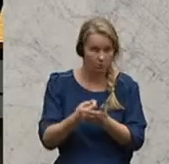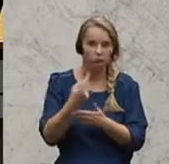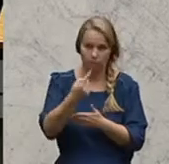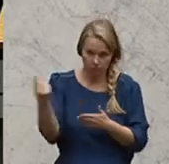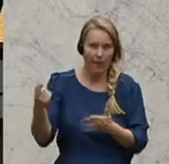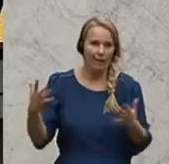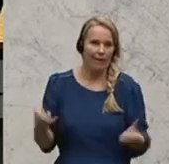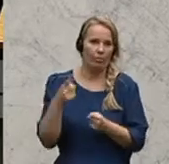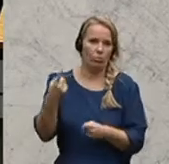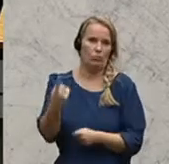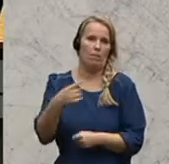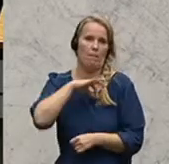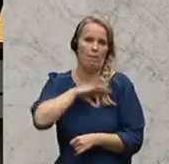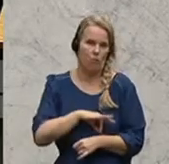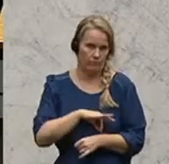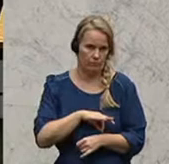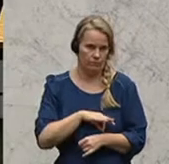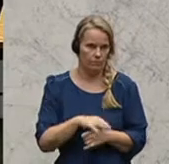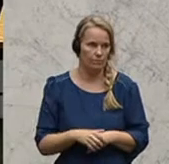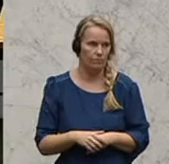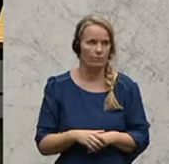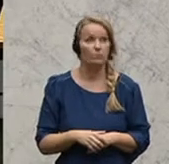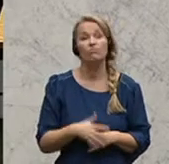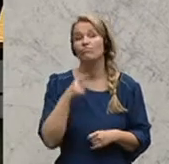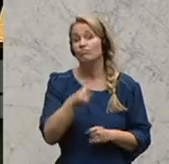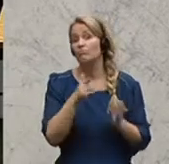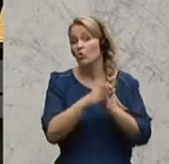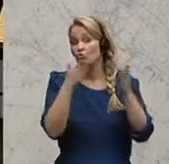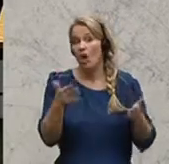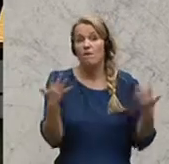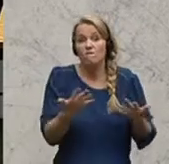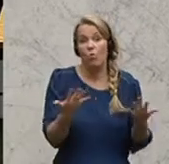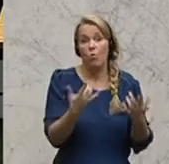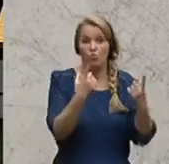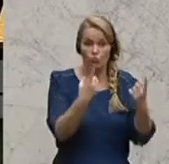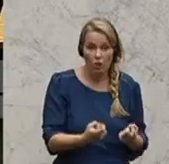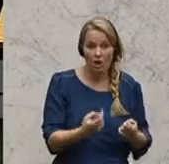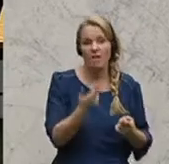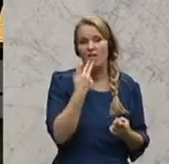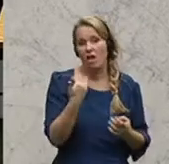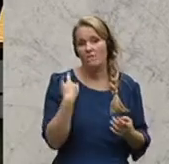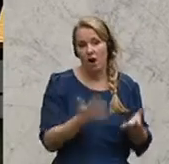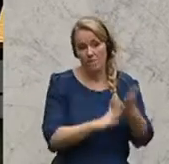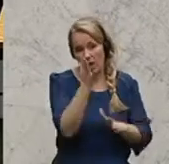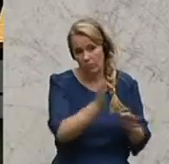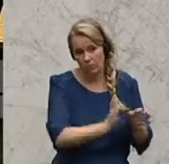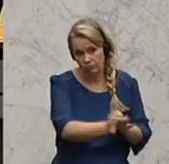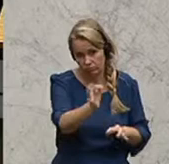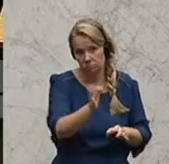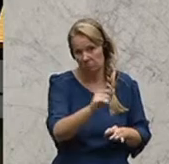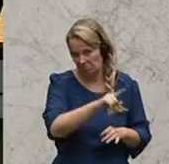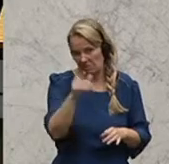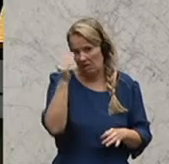die durch die Rettung profitiert haben. Wo der Schaden entstanden ist, wer die Brandstifter waren, ist, glaube ich, in der